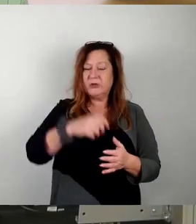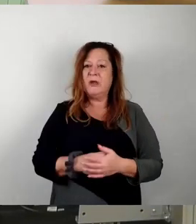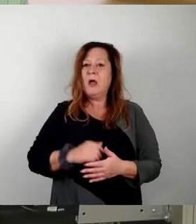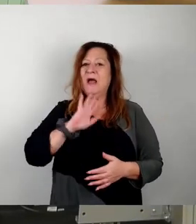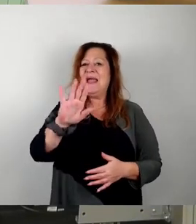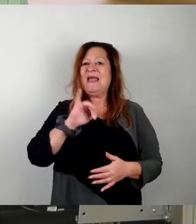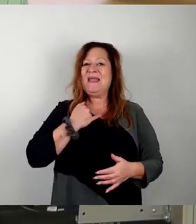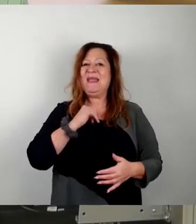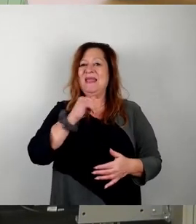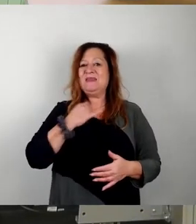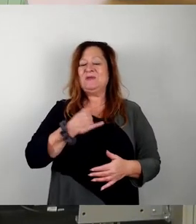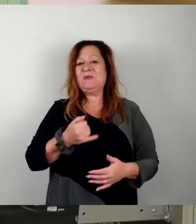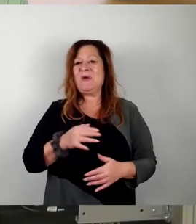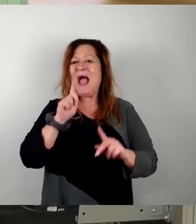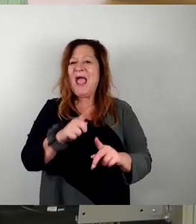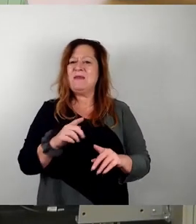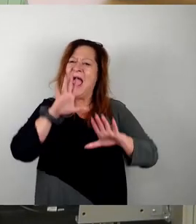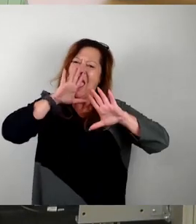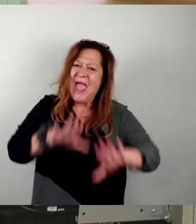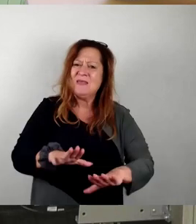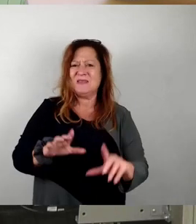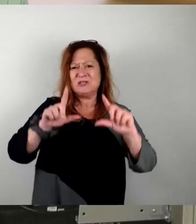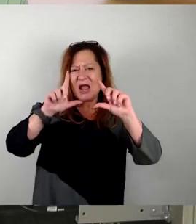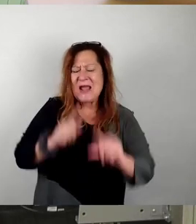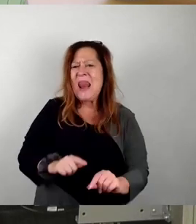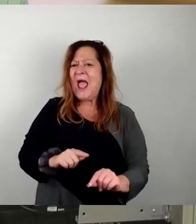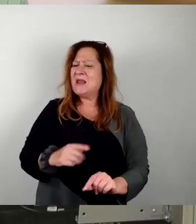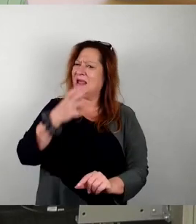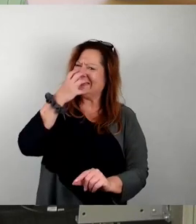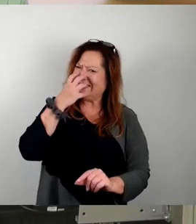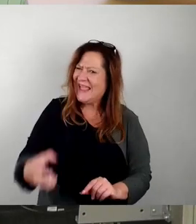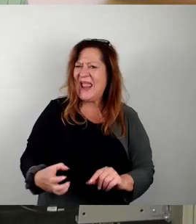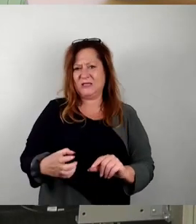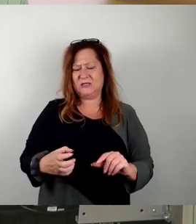hässlicher kleiner Drecksbaracken, in denen ihr überkommene Ideen parkt.